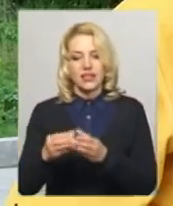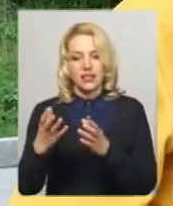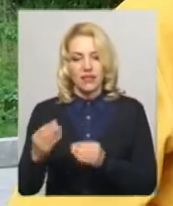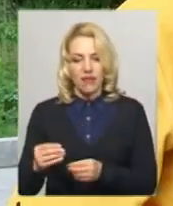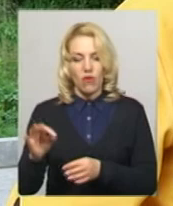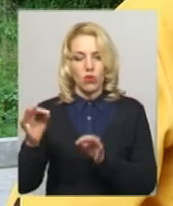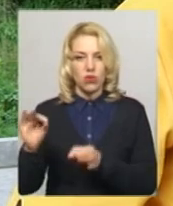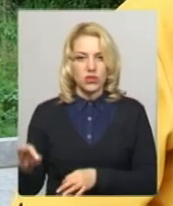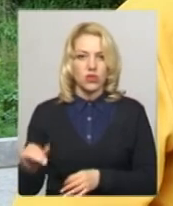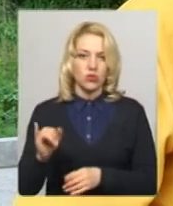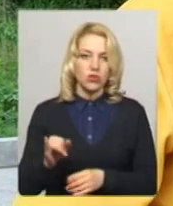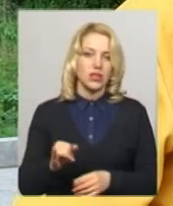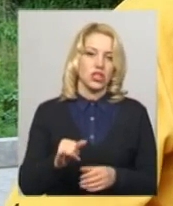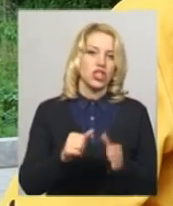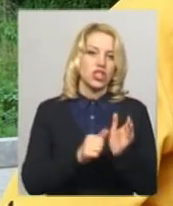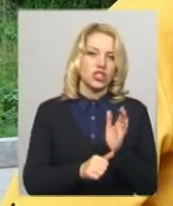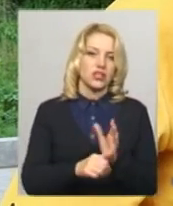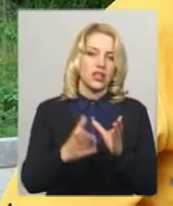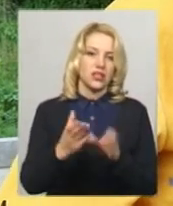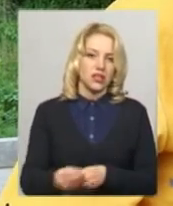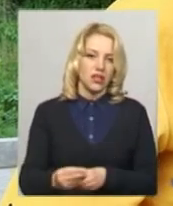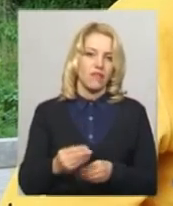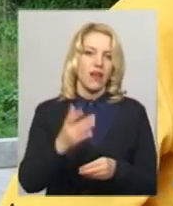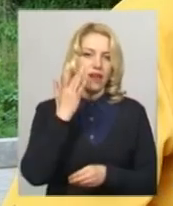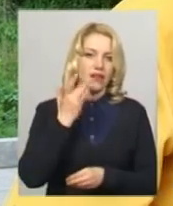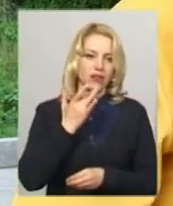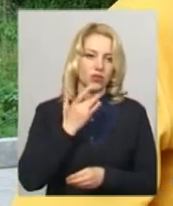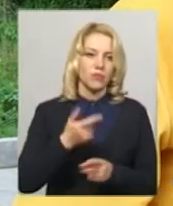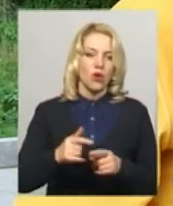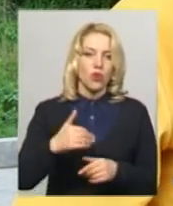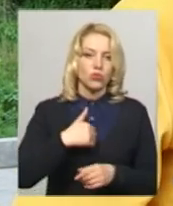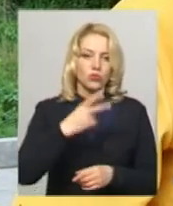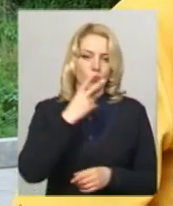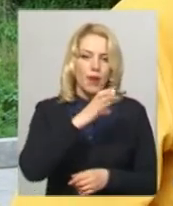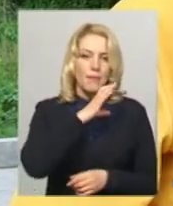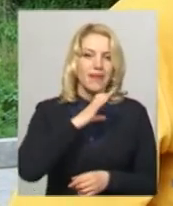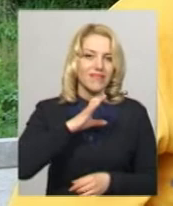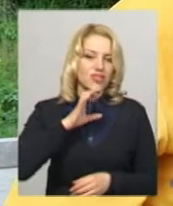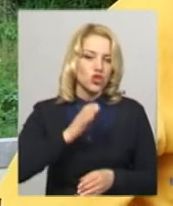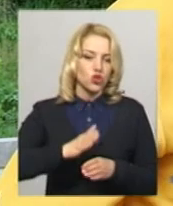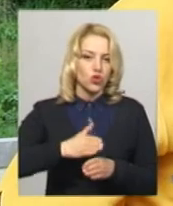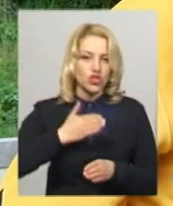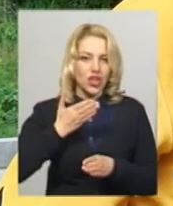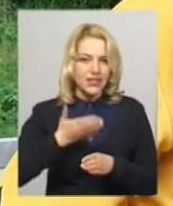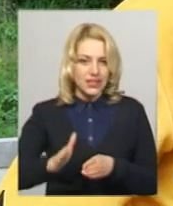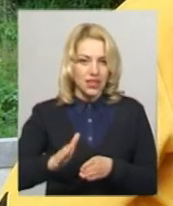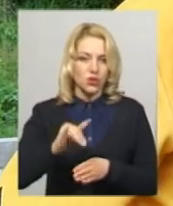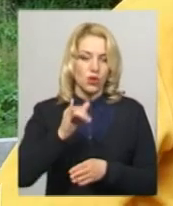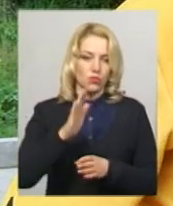влітку. Вирішити побачити ту частину Європи, яку ми ще не бачили північну. Тому ми поїдемо